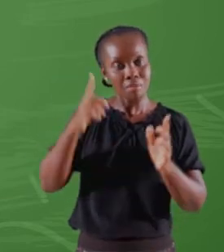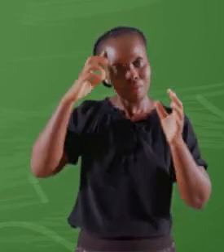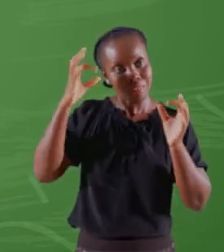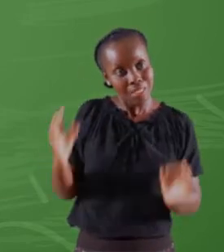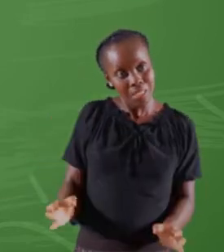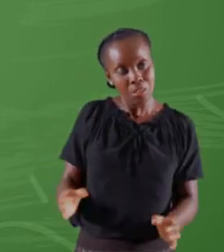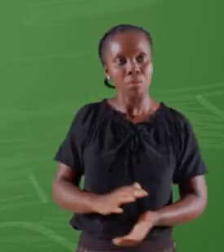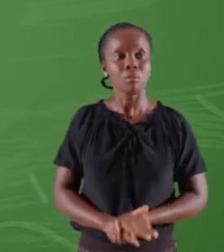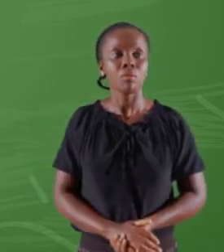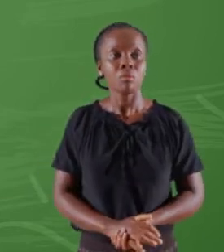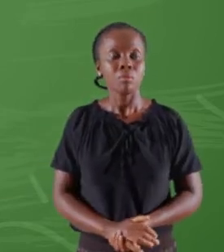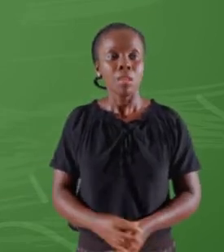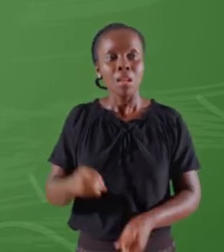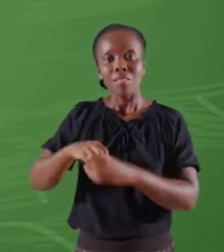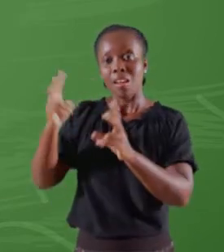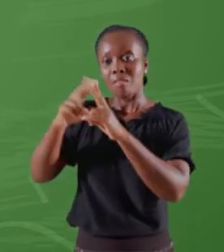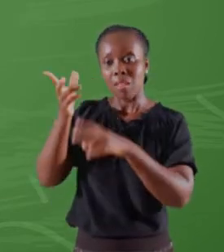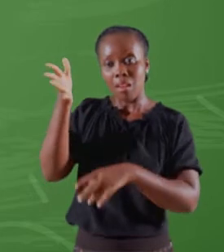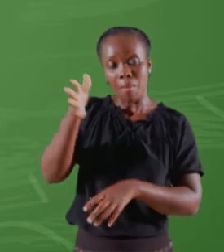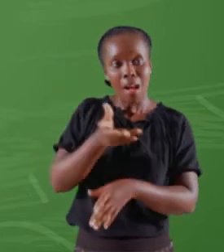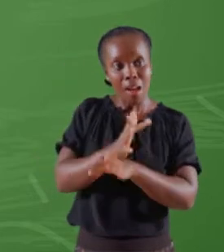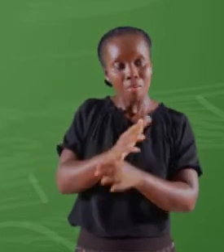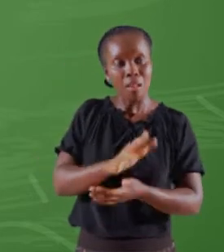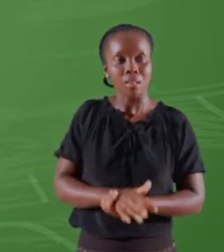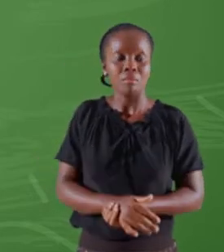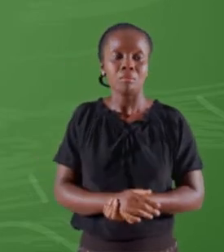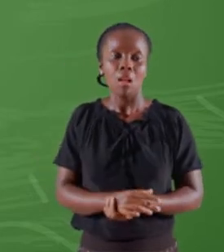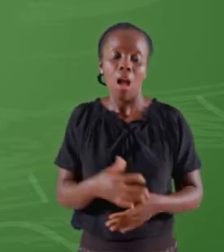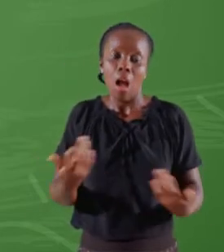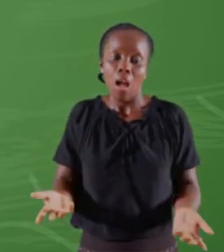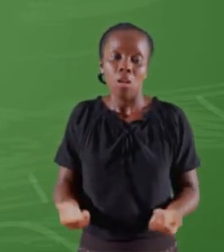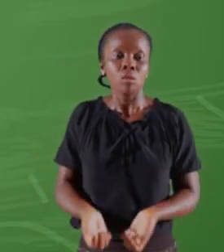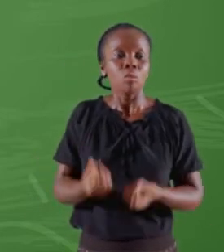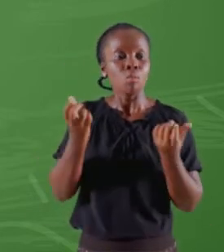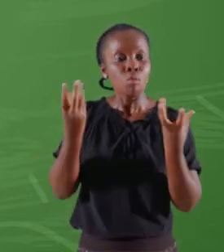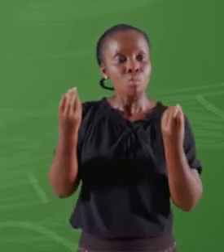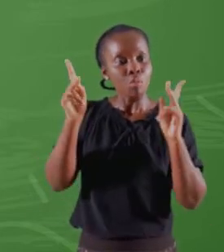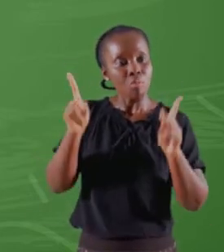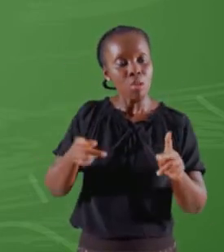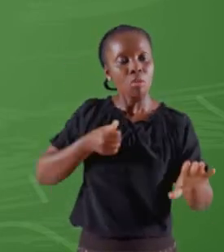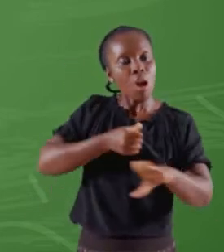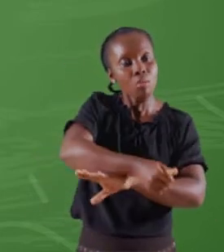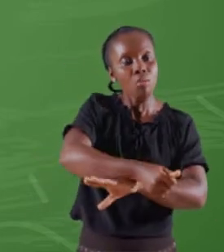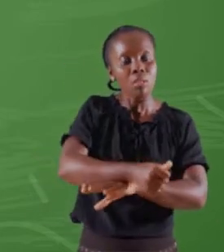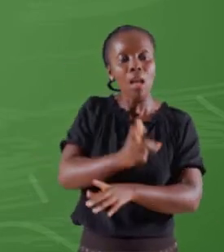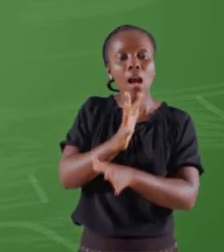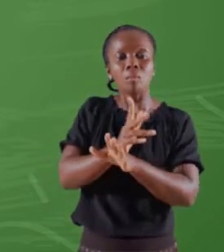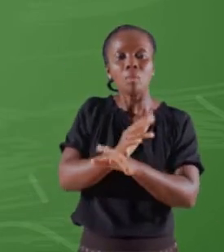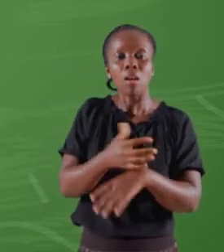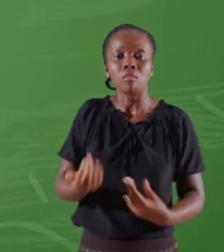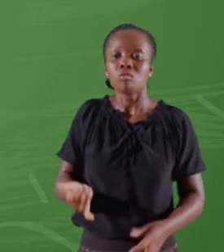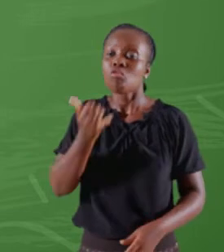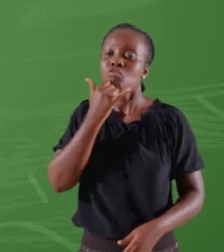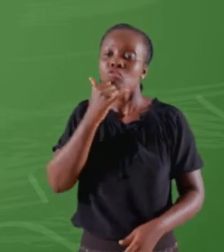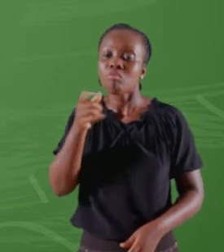Alors à Versailles, l'Allemagne est tenue pour responsable de la guerre. Elle s'est sentie humiliée par les